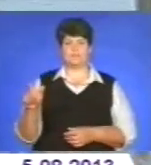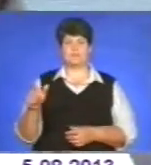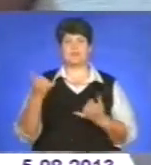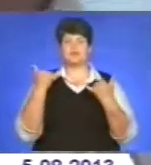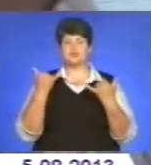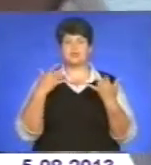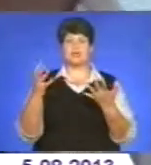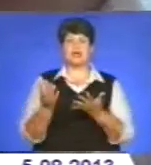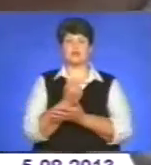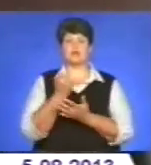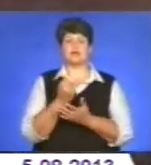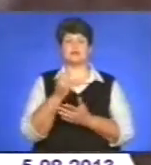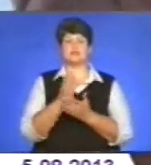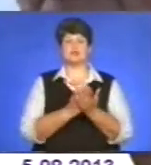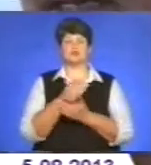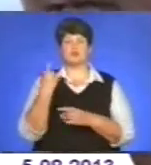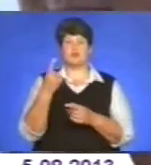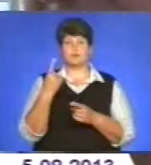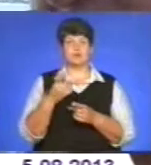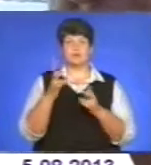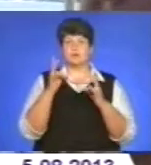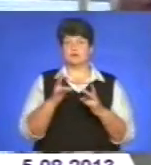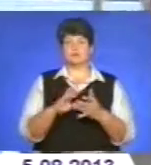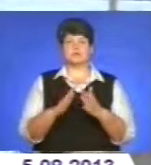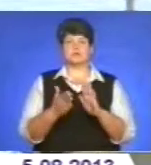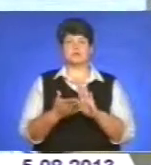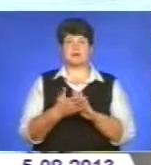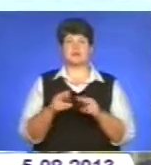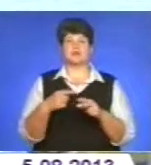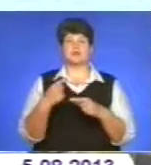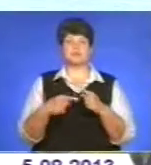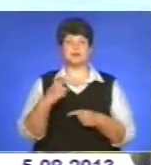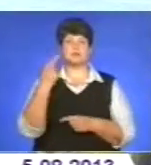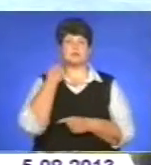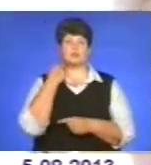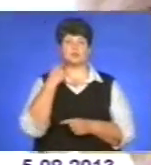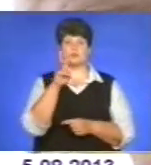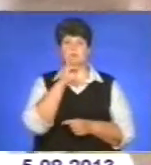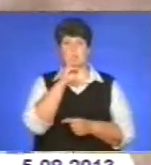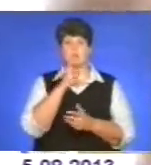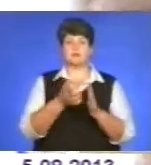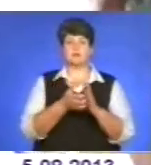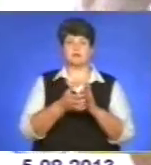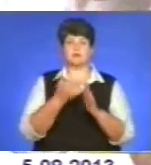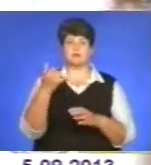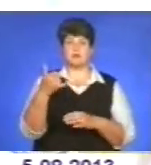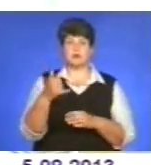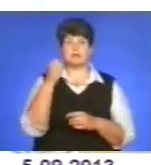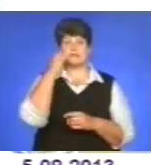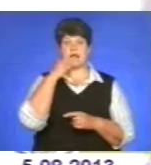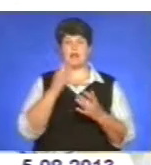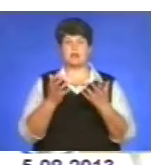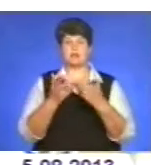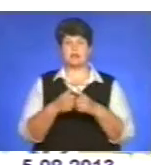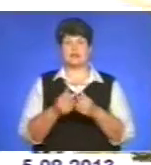рятувально-водолазна служба області у критичному стані. Через заборгованість заробітної плати, брак пального та застаріло обладнання